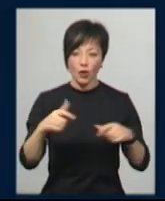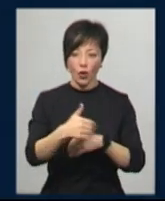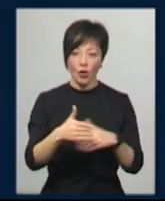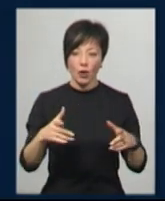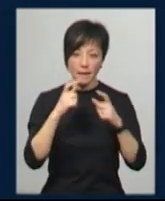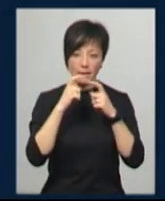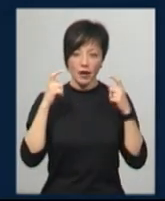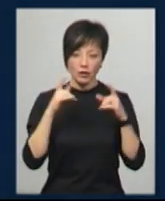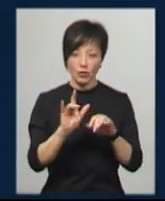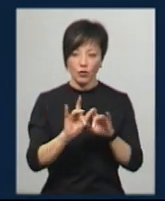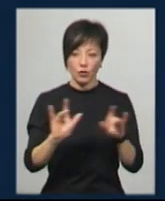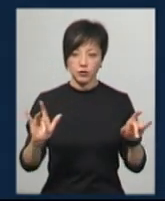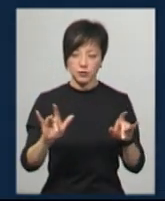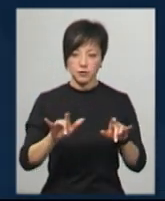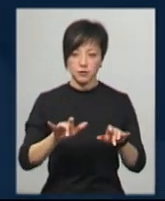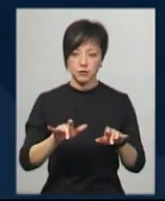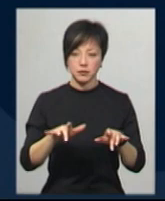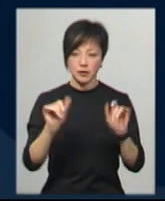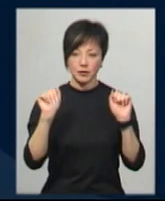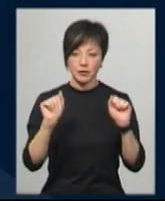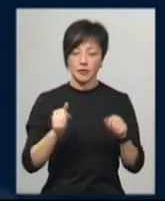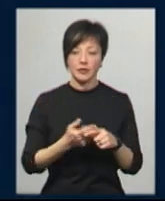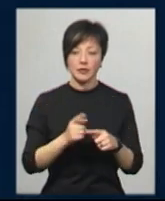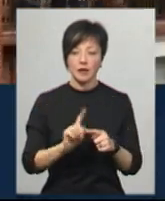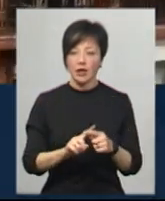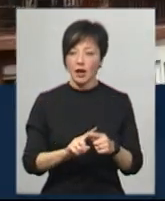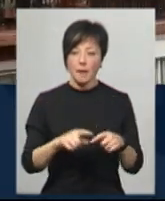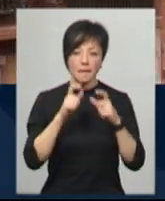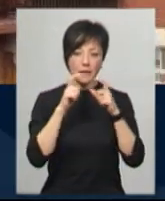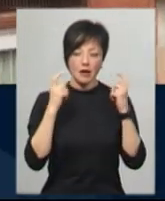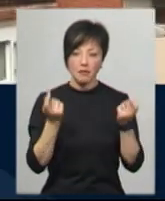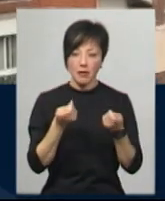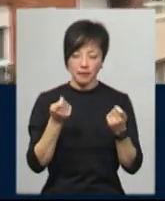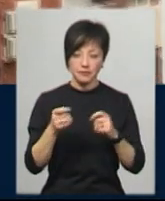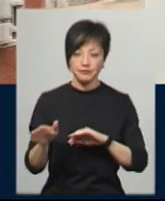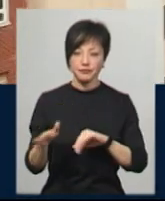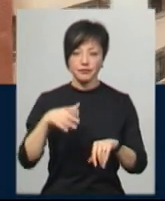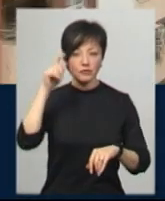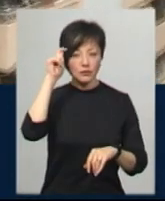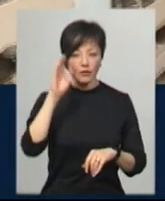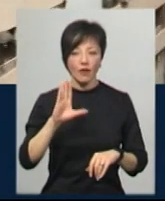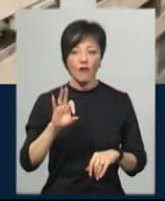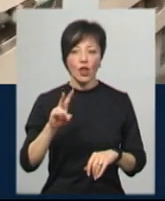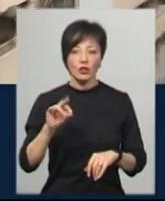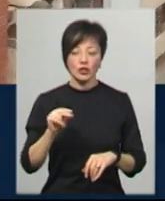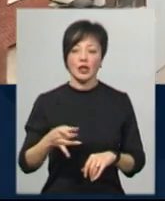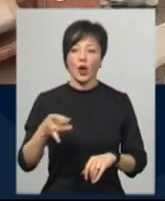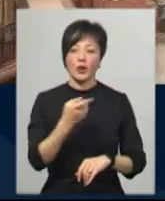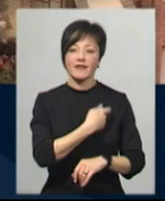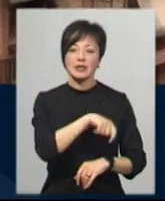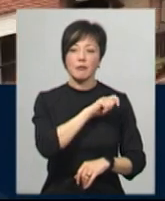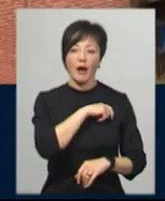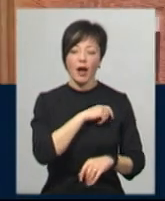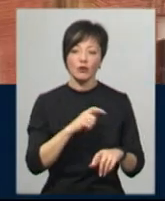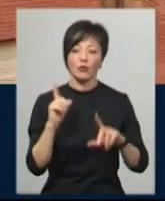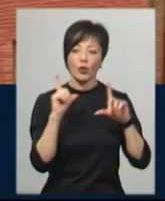масків стояла, просто крали маски. І масків в нас дуже-дуже мало. Владим Коваль із Волочинського району. Іспанію приїхав вже понад